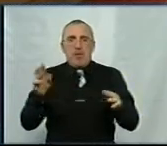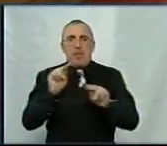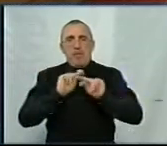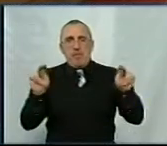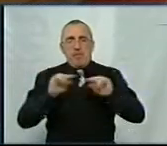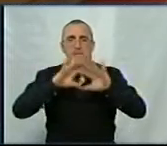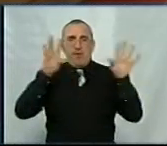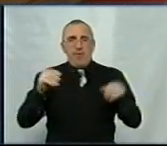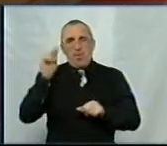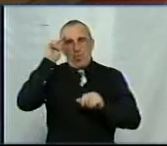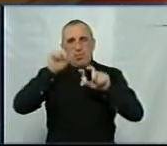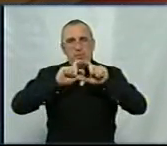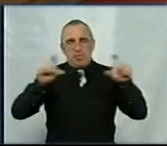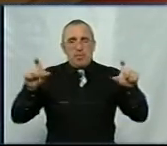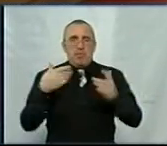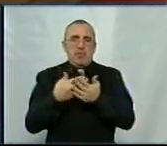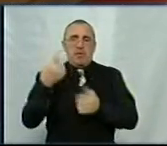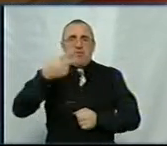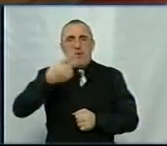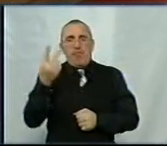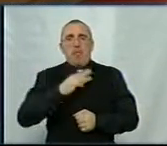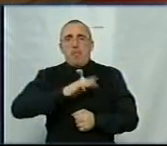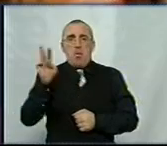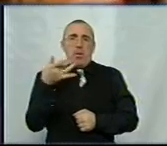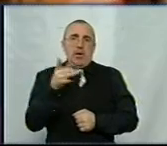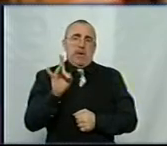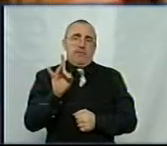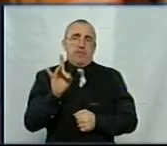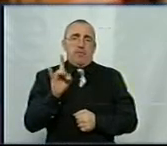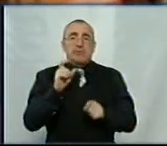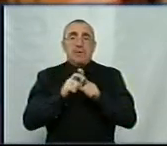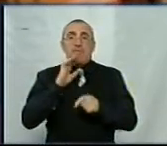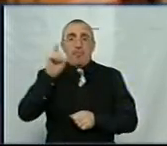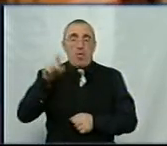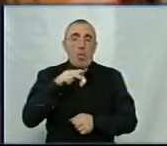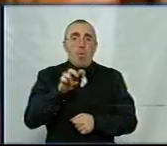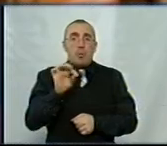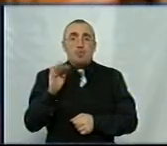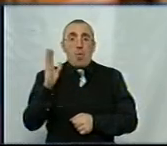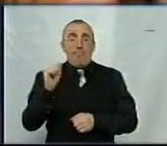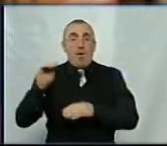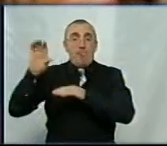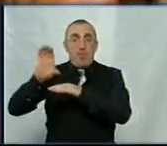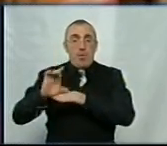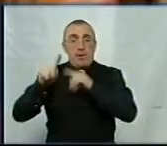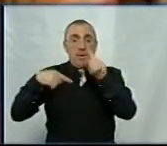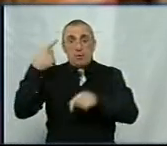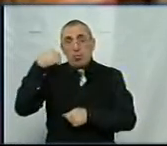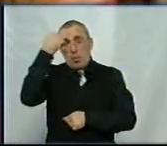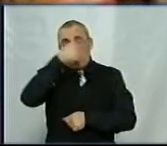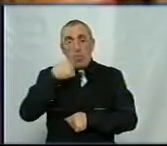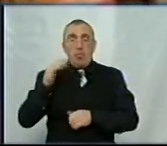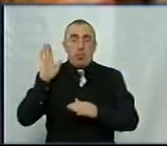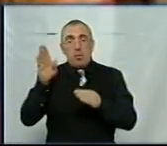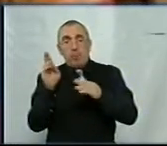загальноосвітніх закладів біля 22 мільйонів гривень. За словами Любові Бочкової, бюджет протягом наступного року